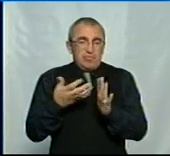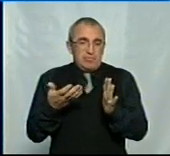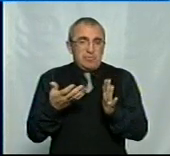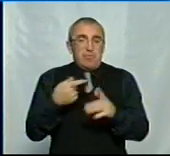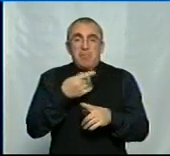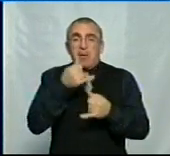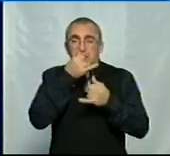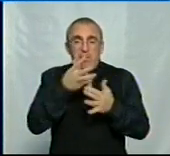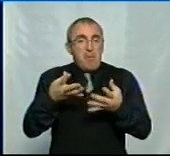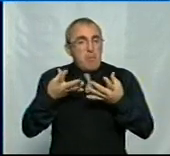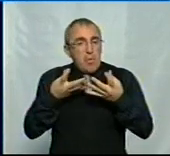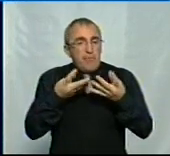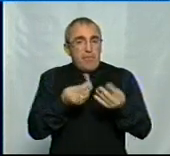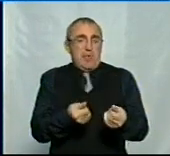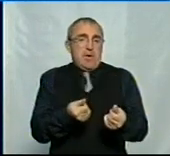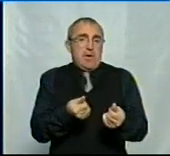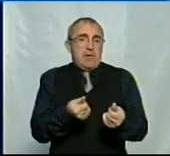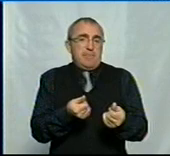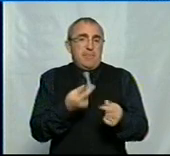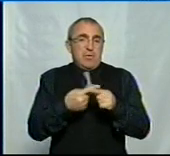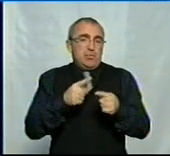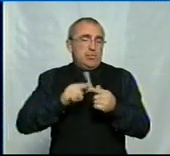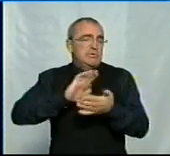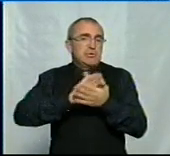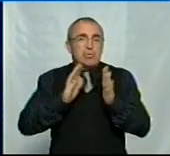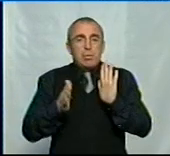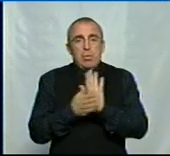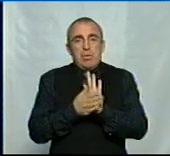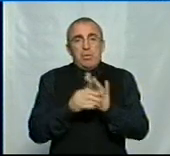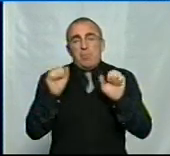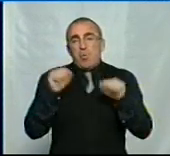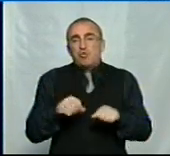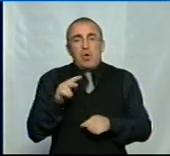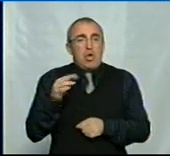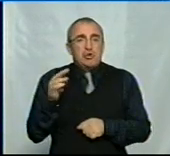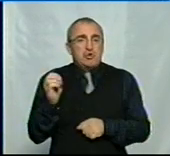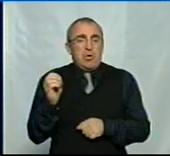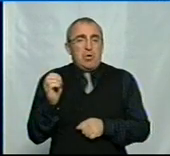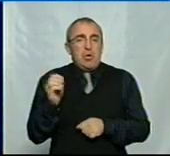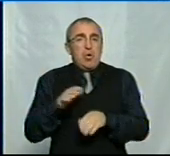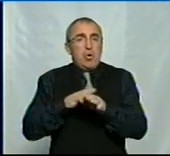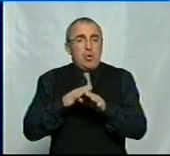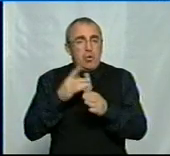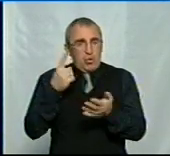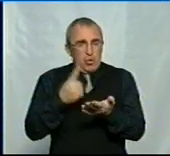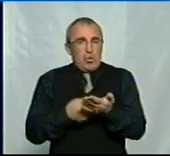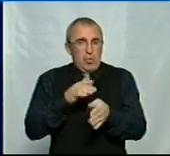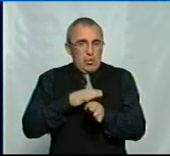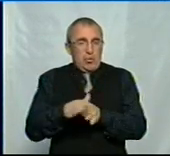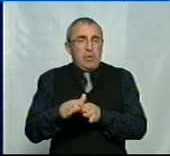ніяк не можемо повлияти на цю ситуацію. Можемо лише довести з вами